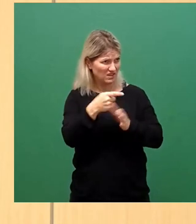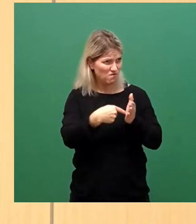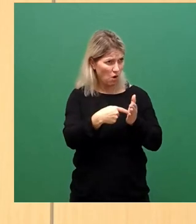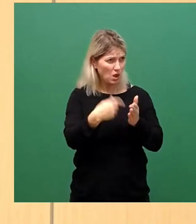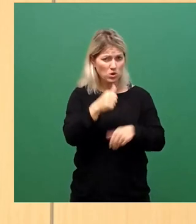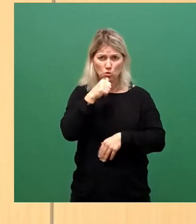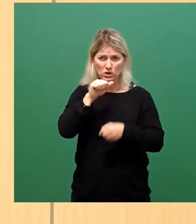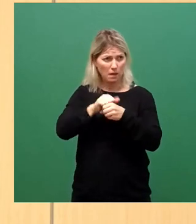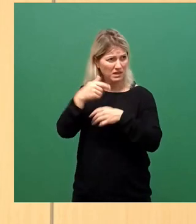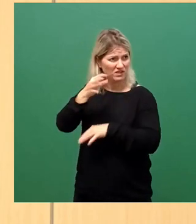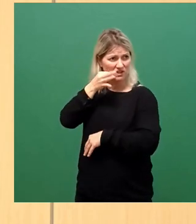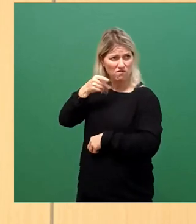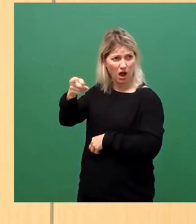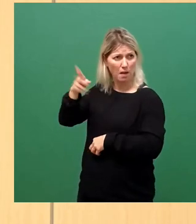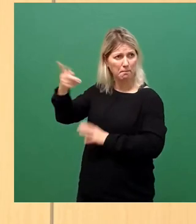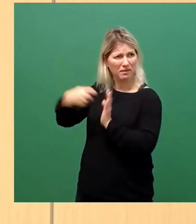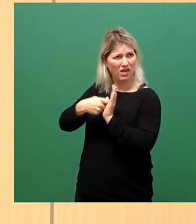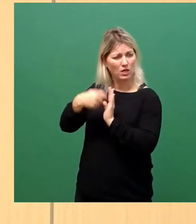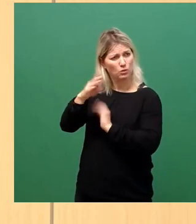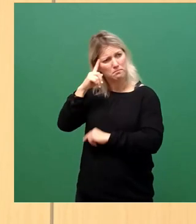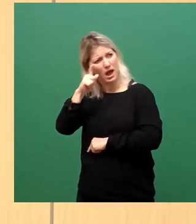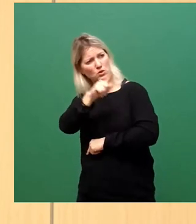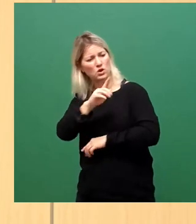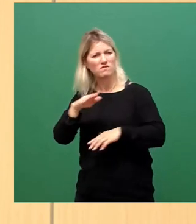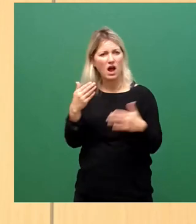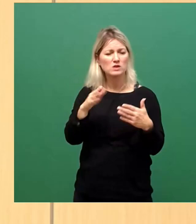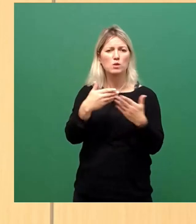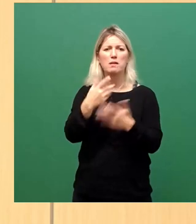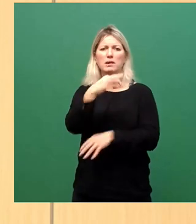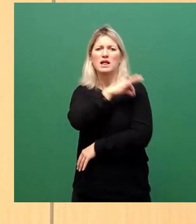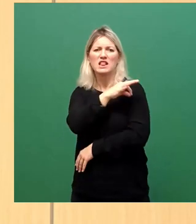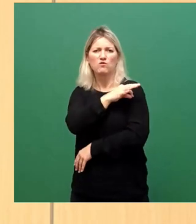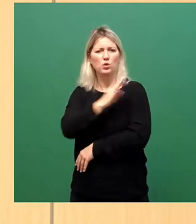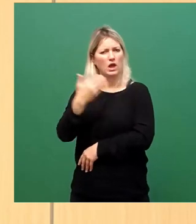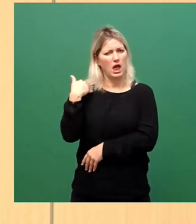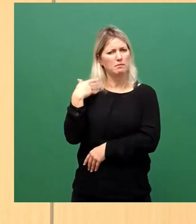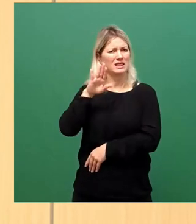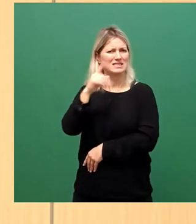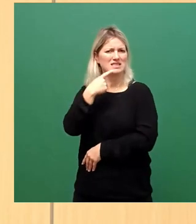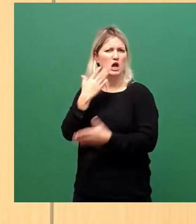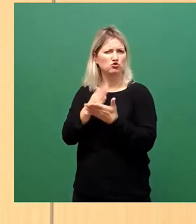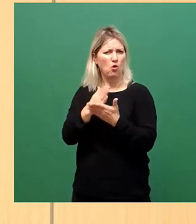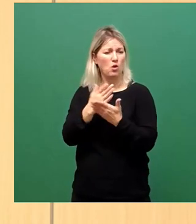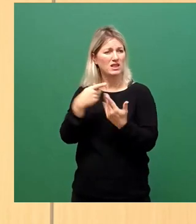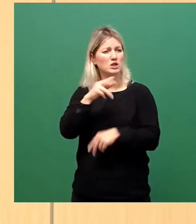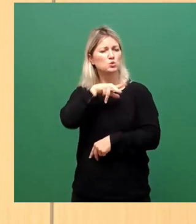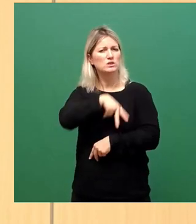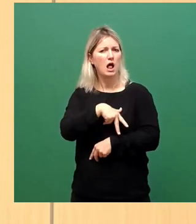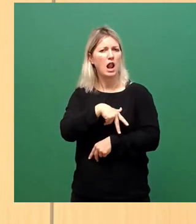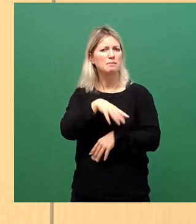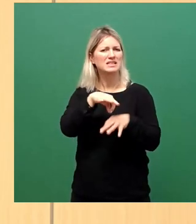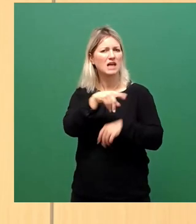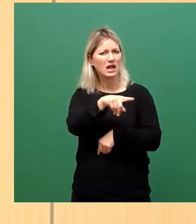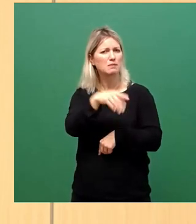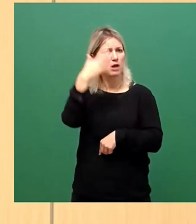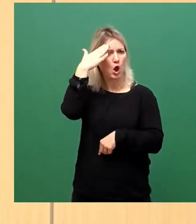worden nach seiner Bewertung? Oder das Stichwort Impfungen, das ist gerade schon angesprochen worden. Die Sozialministerin Petra Köpping wollte im Sommer